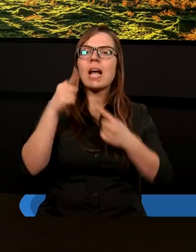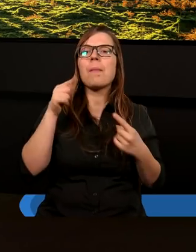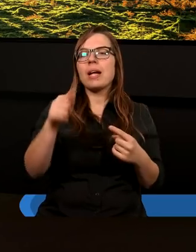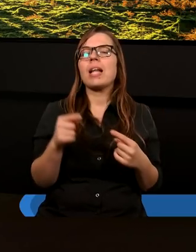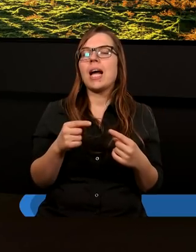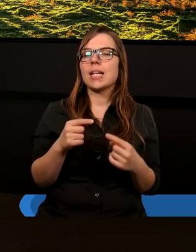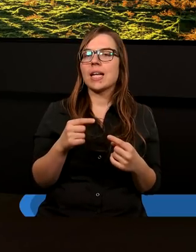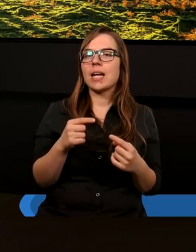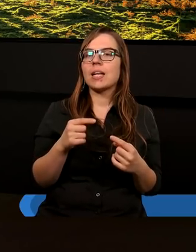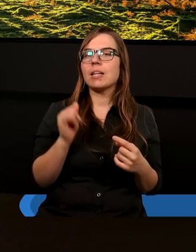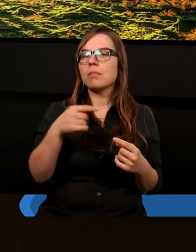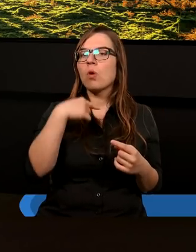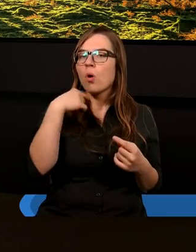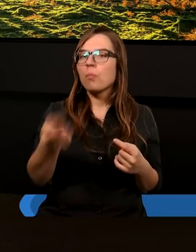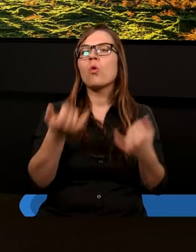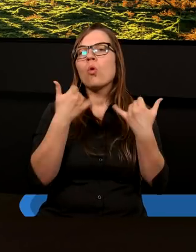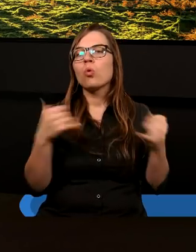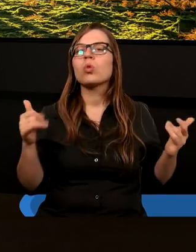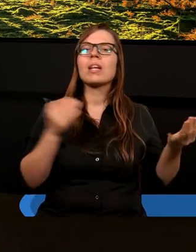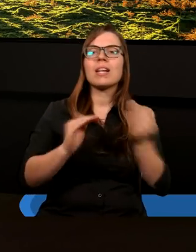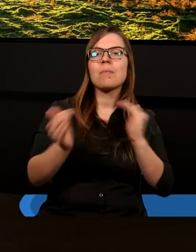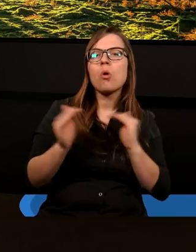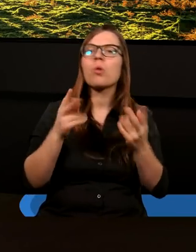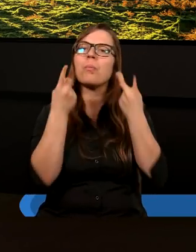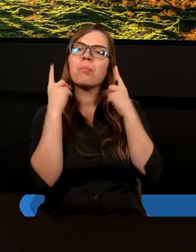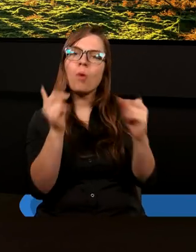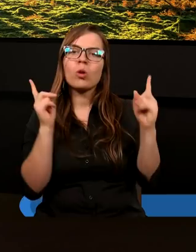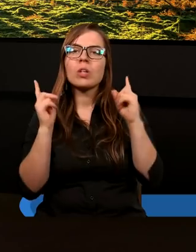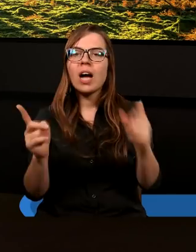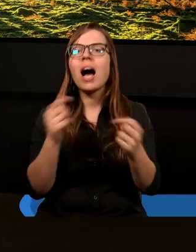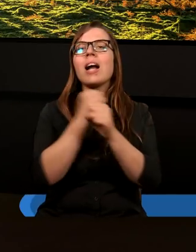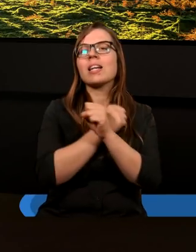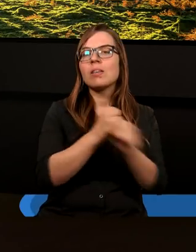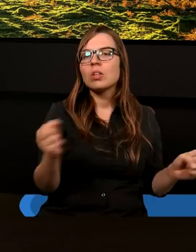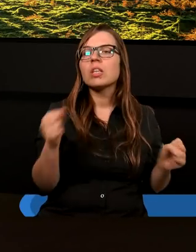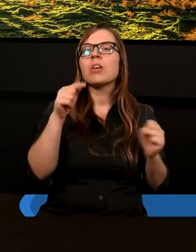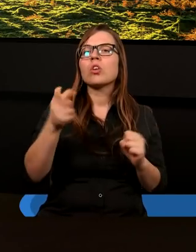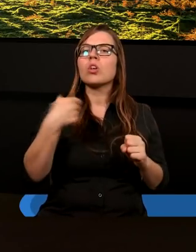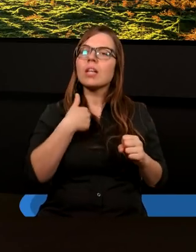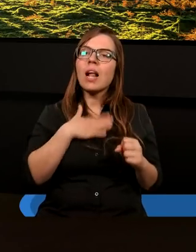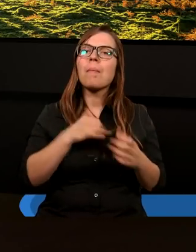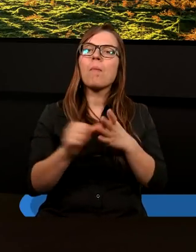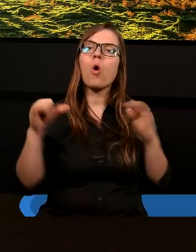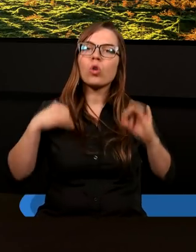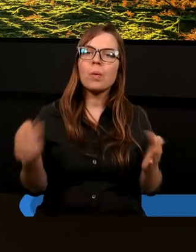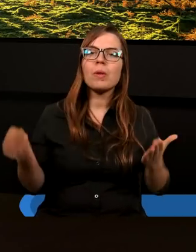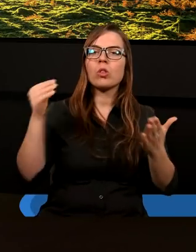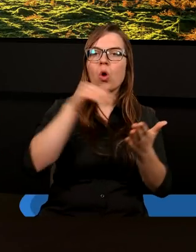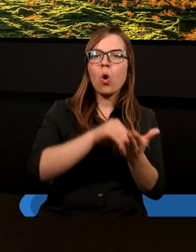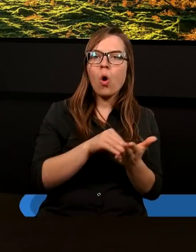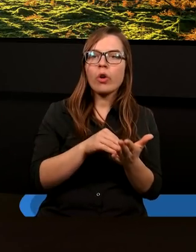i to, co Zenku powiedziałeś, różne sposoby postrzegania zbawienia tego, co ja mam jeszcze od siebie dołożyć do tego.